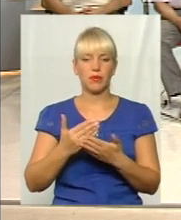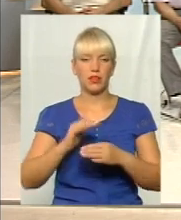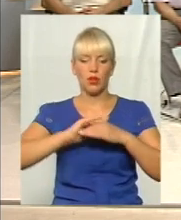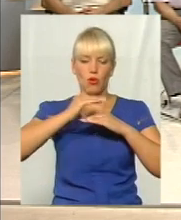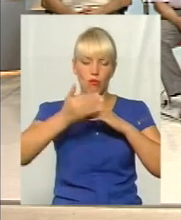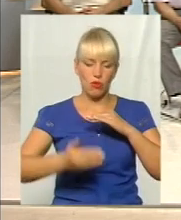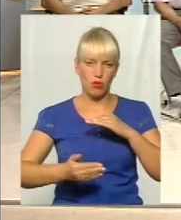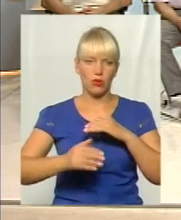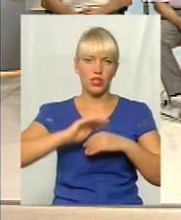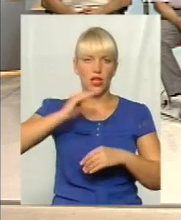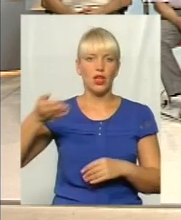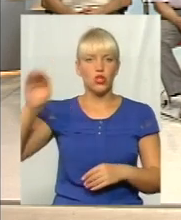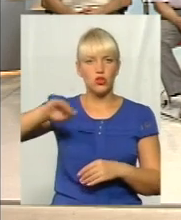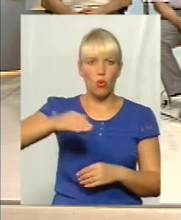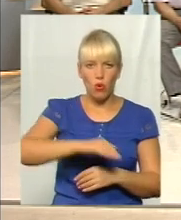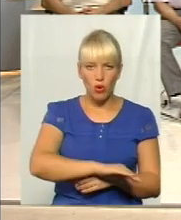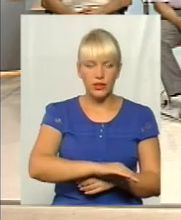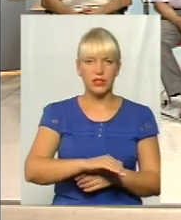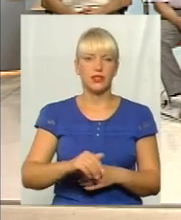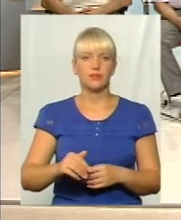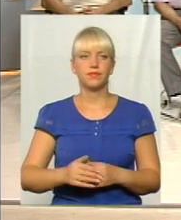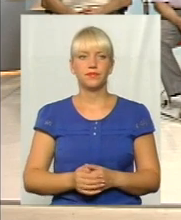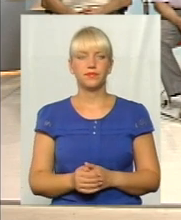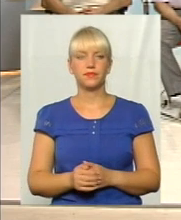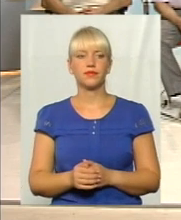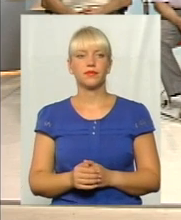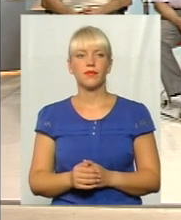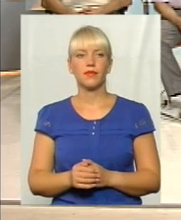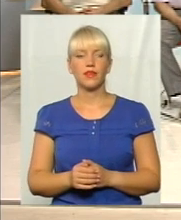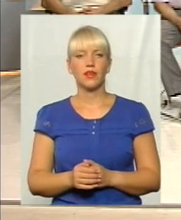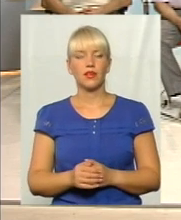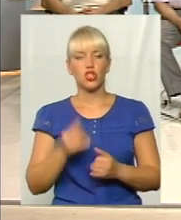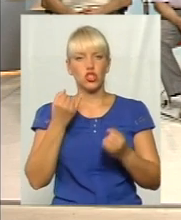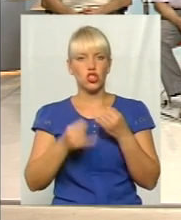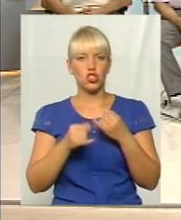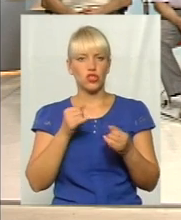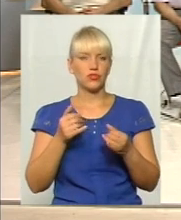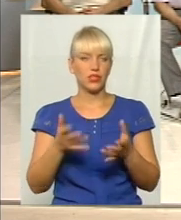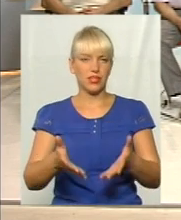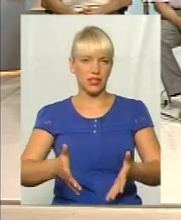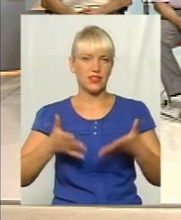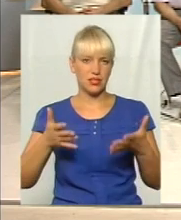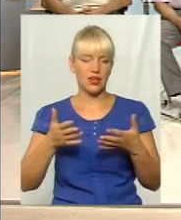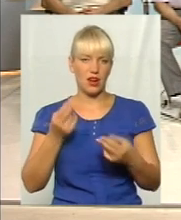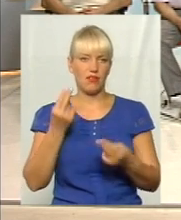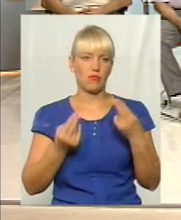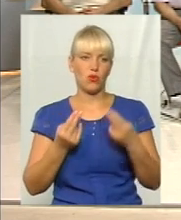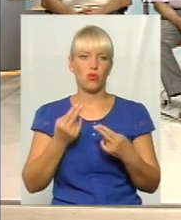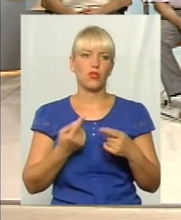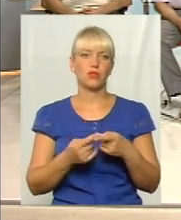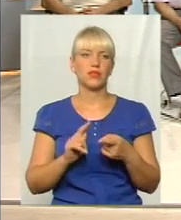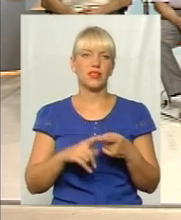сходи, жовто-яскравим кольором. І це вже